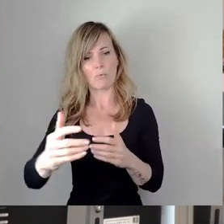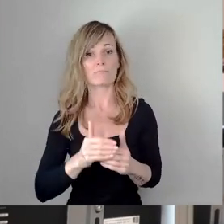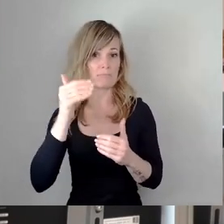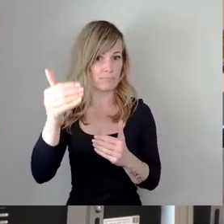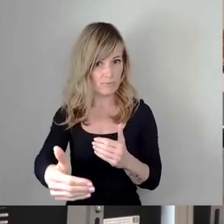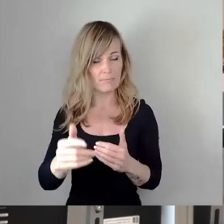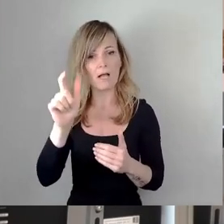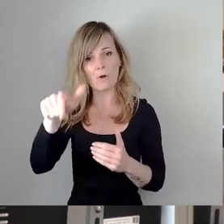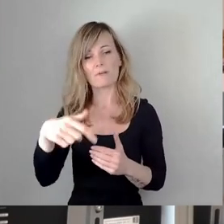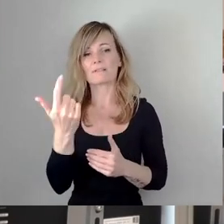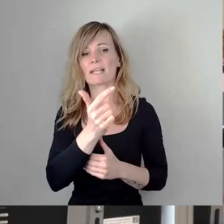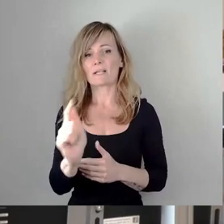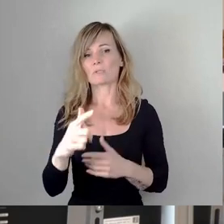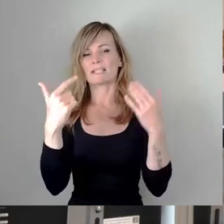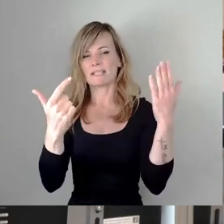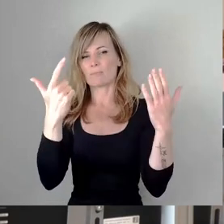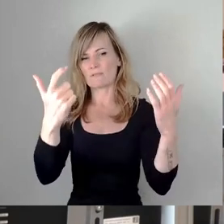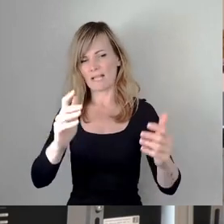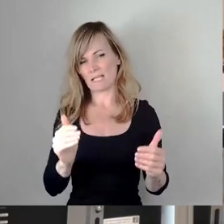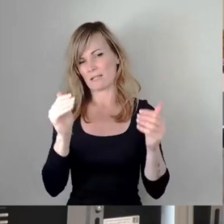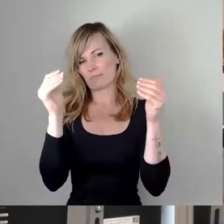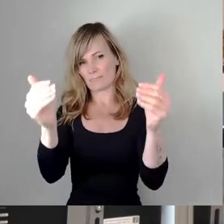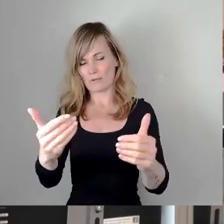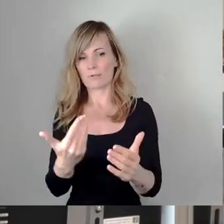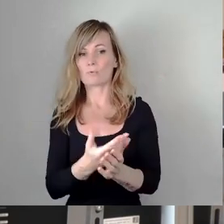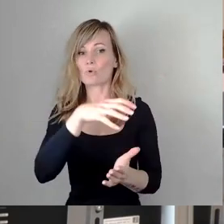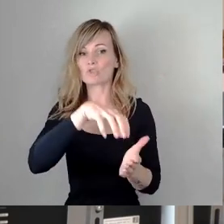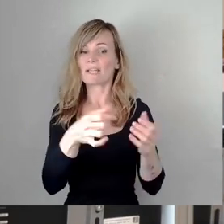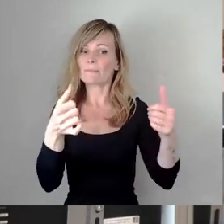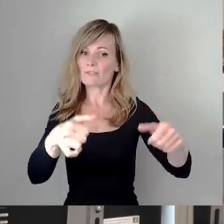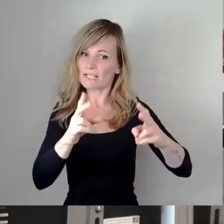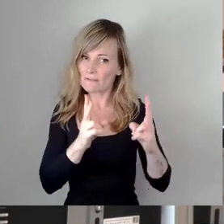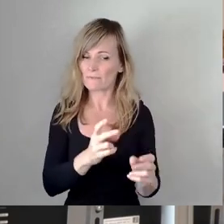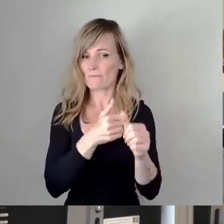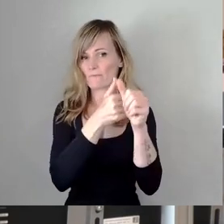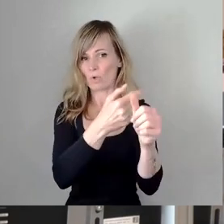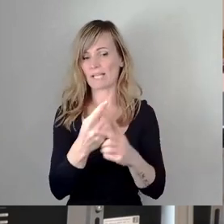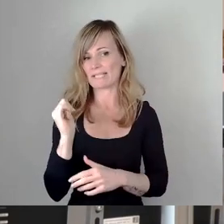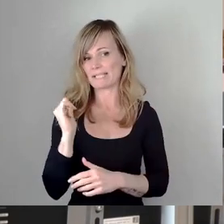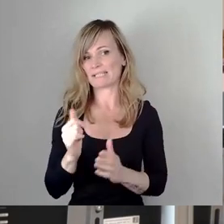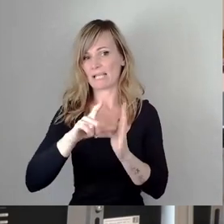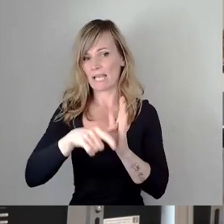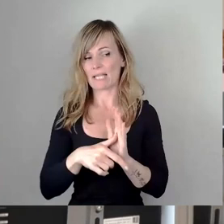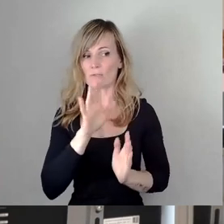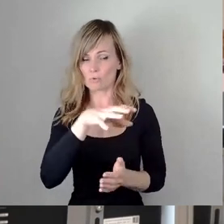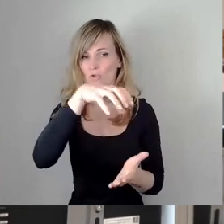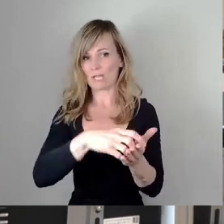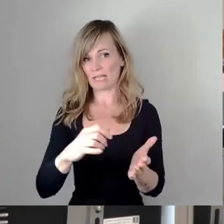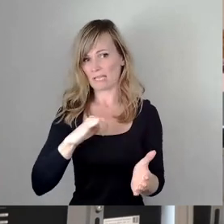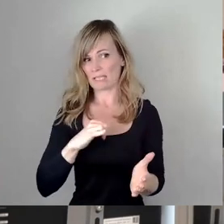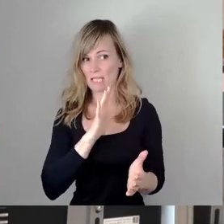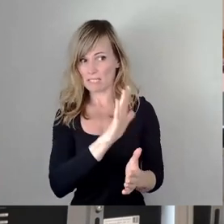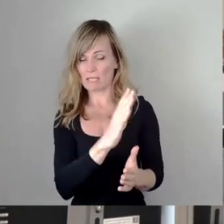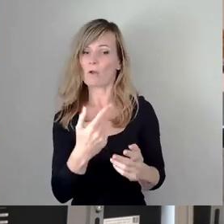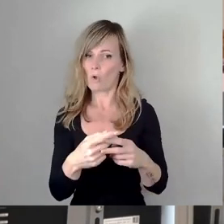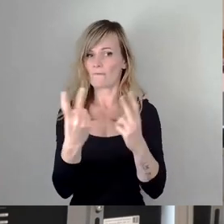werden. So wird die Stadt einerseits ihrer Pflicht gerecht, Dienstleistungen, welche mit Interesse der Stadt sind, öffentlich auszuschreiben. Andererseits